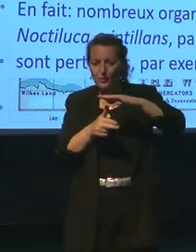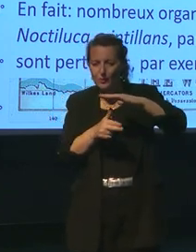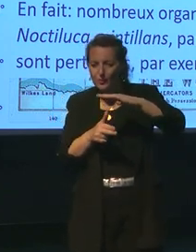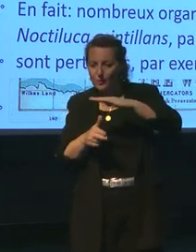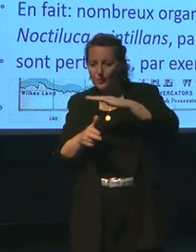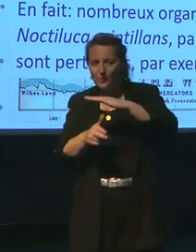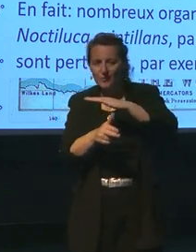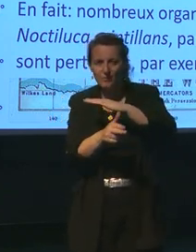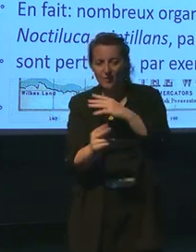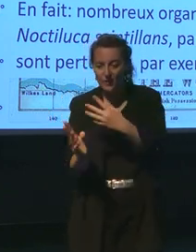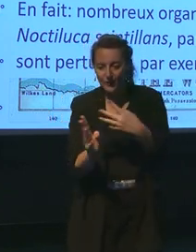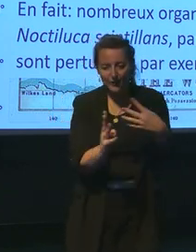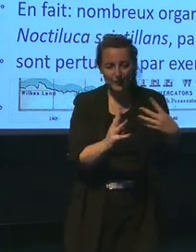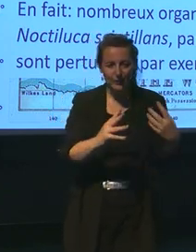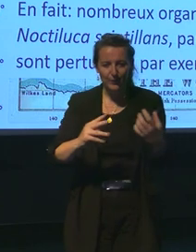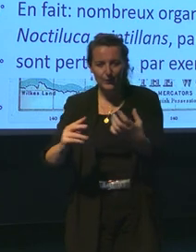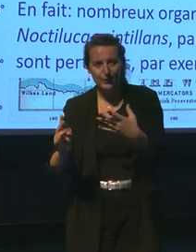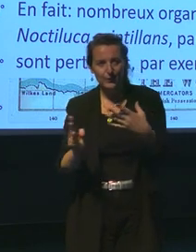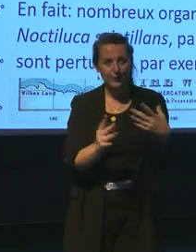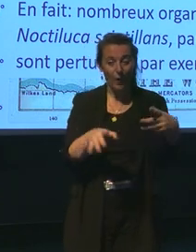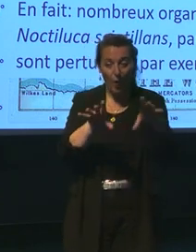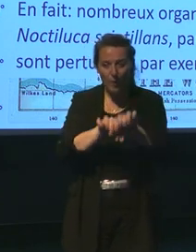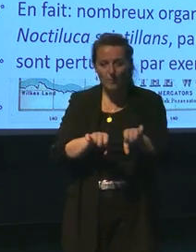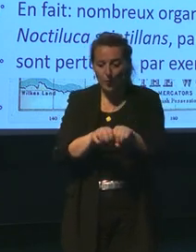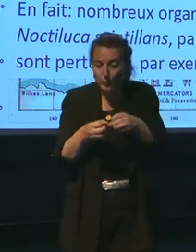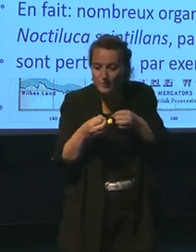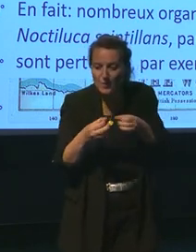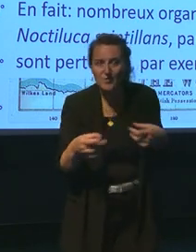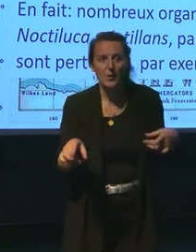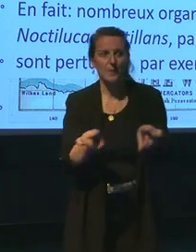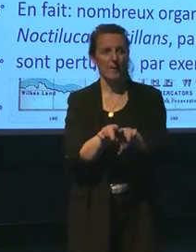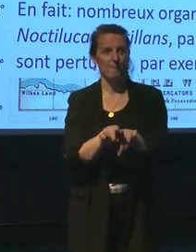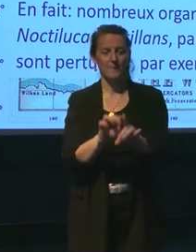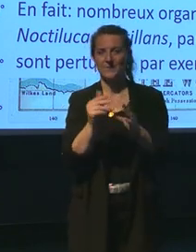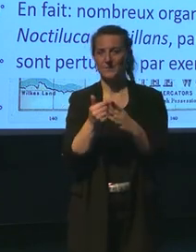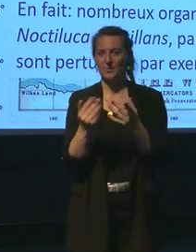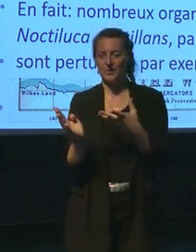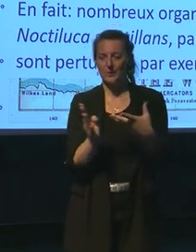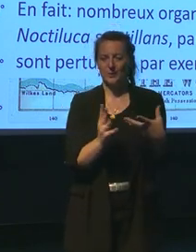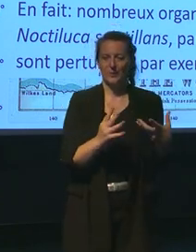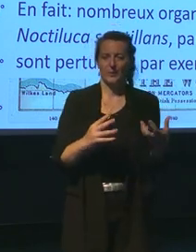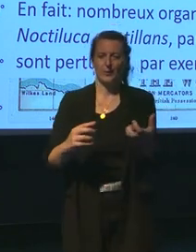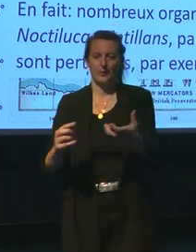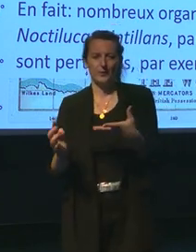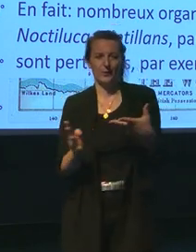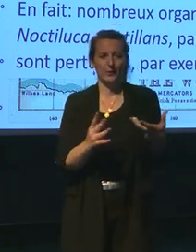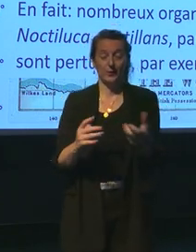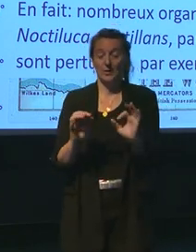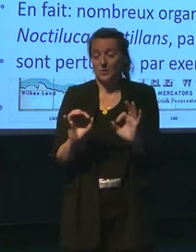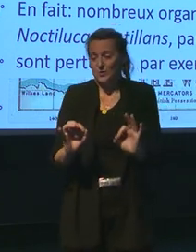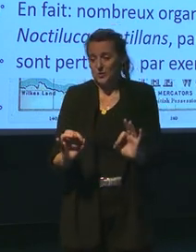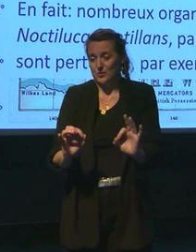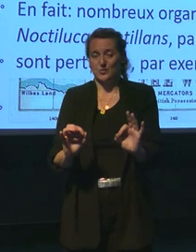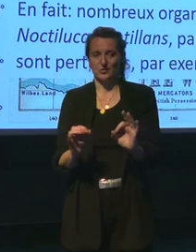de noctiluques, on dit la même chose où les sous-marins, ils n pas beaucoup aimé ce genre de canton parce que du coup, les